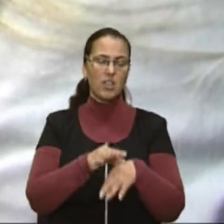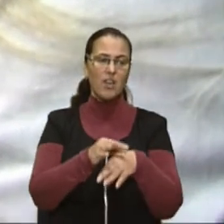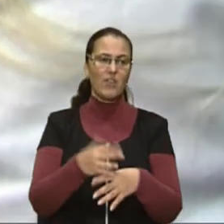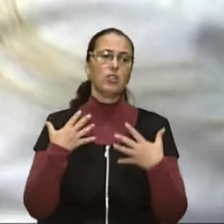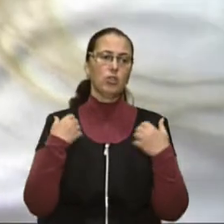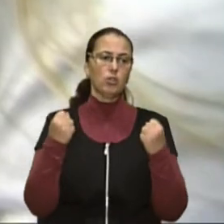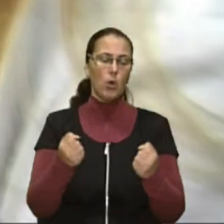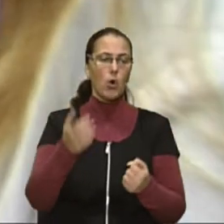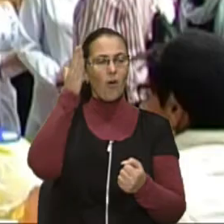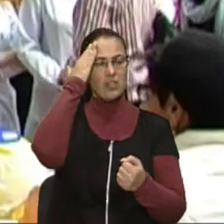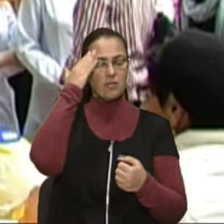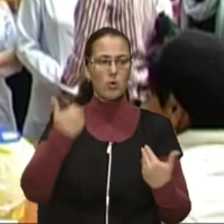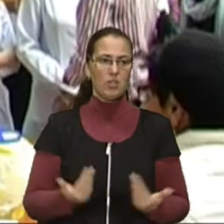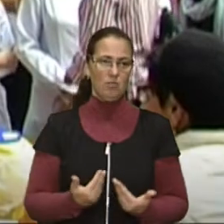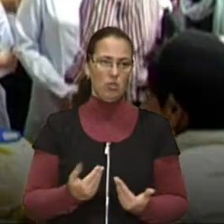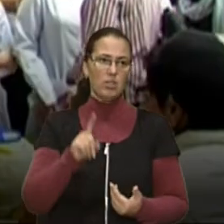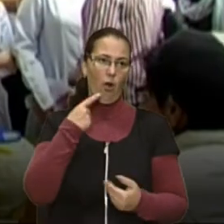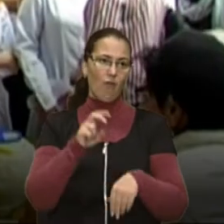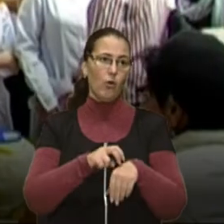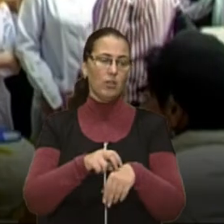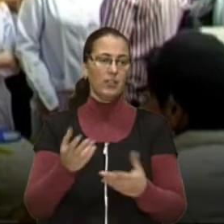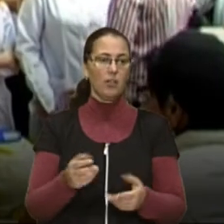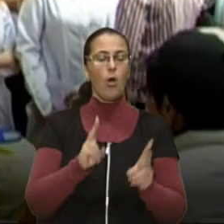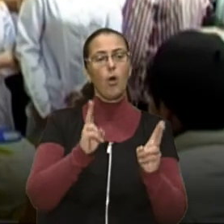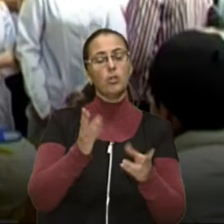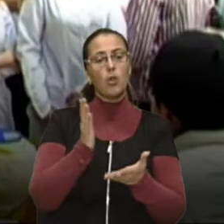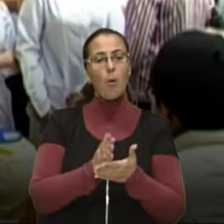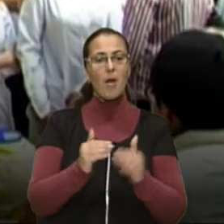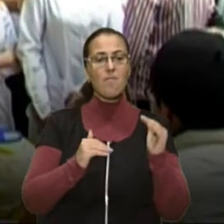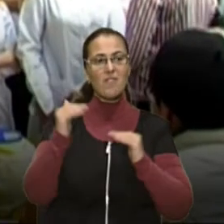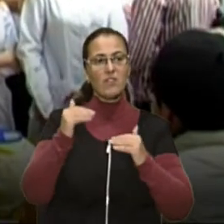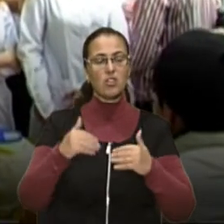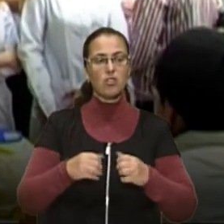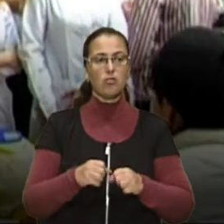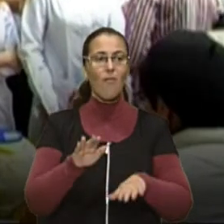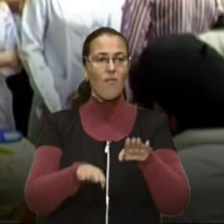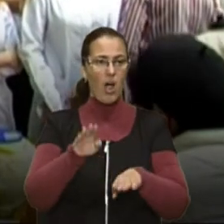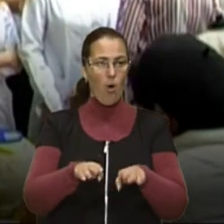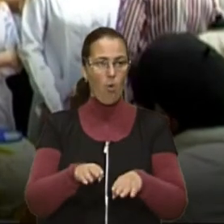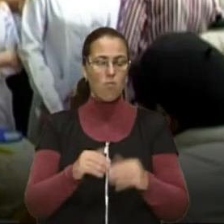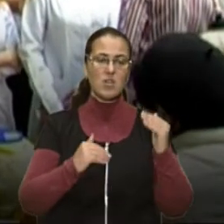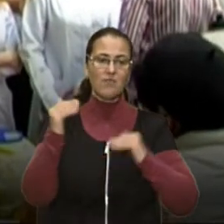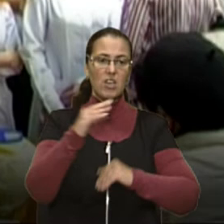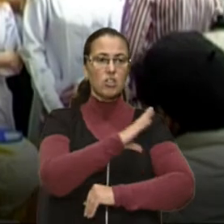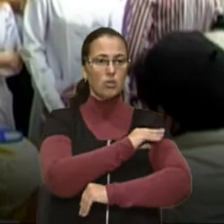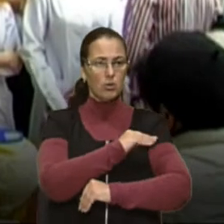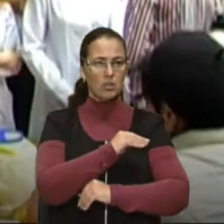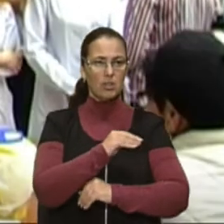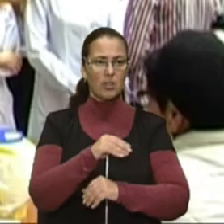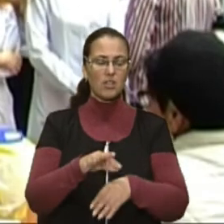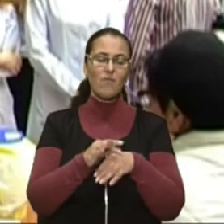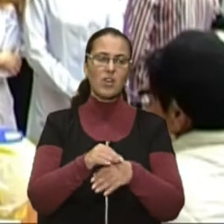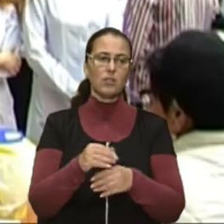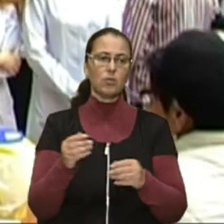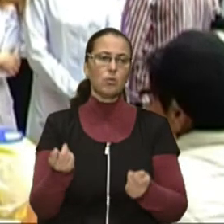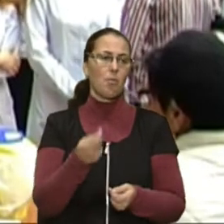-ендокринолога Ліна Орбанович. Люди, які мають підвищену вагу, котрі мають підвищений артеріальний тиск, ведуть малорухомий спосіб